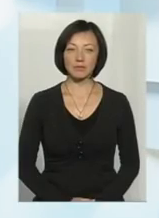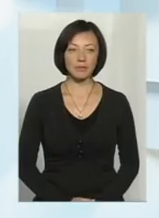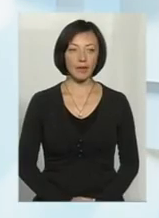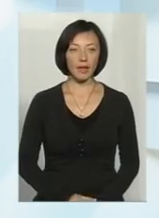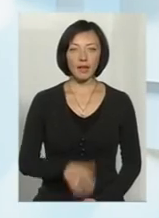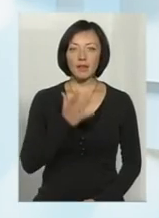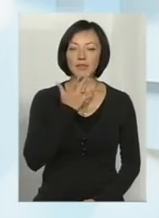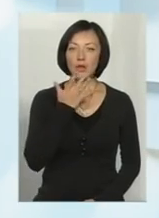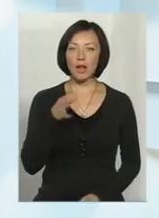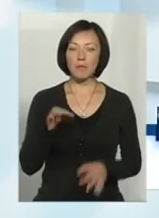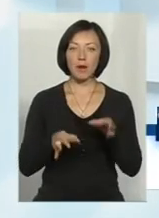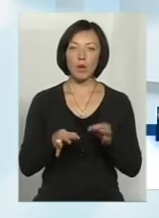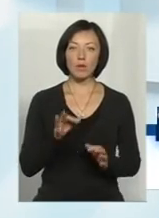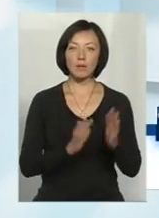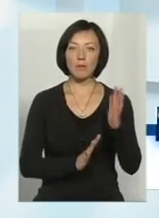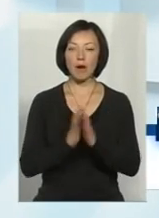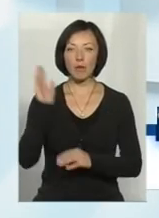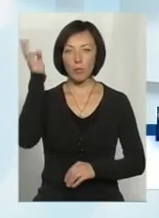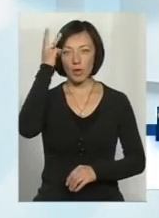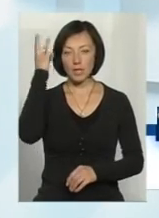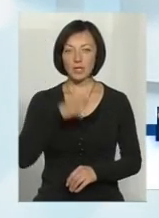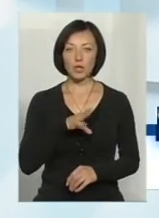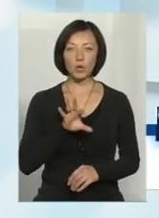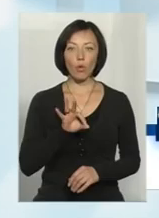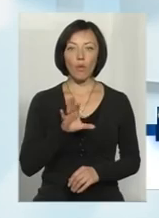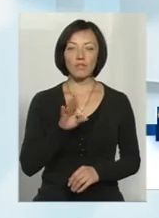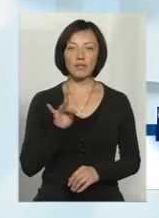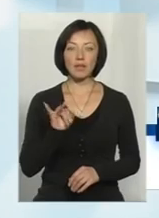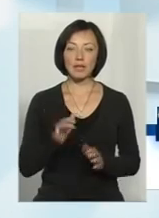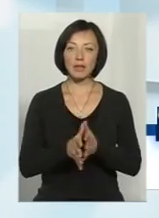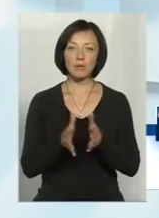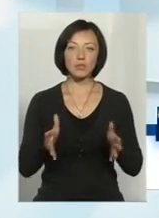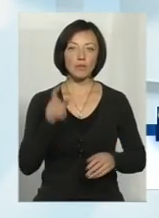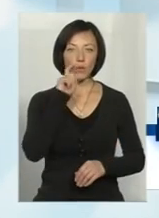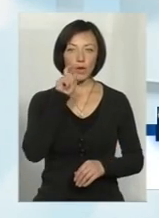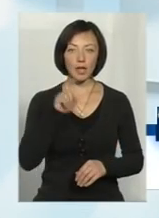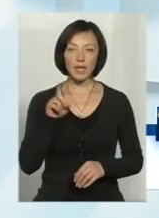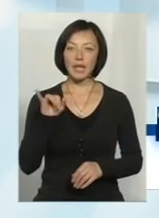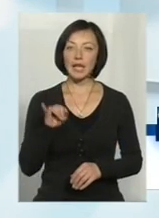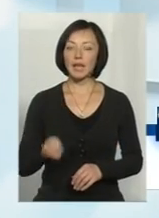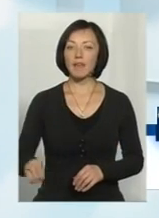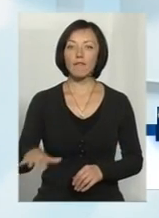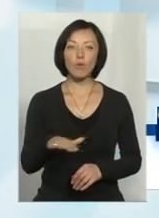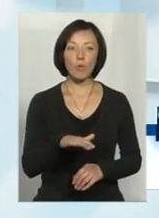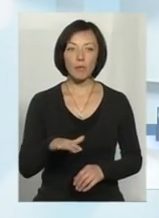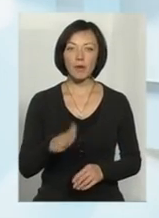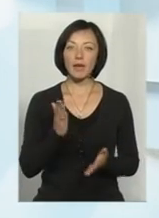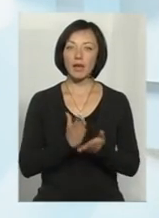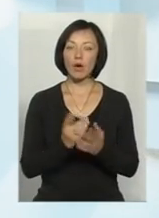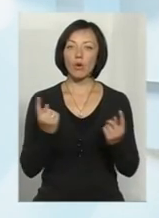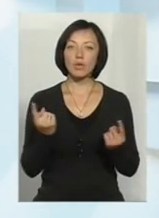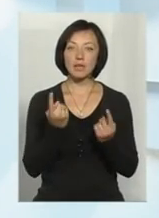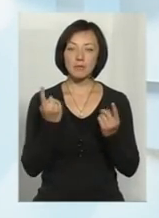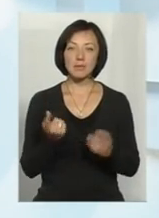Національний природний парк Подільській Товтри є одним з найбільших в Україні та Європі. Він є одним